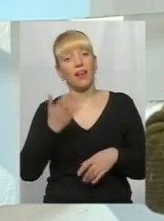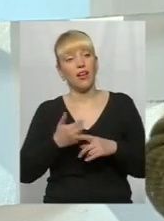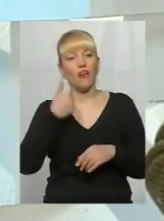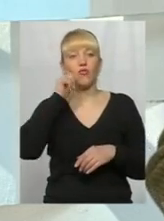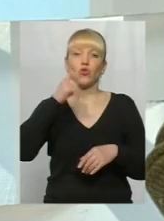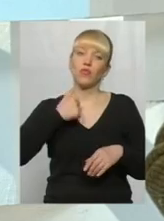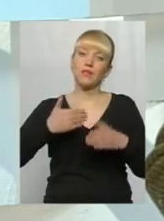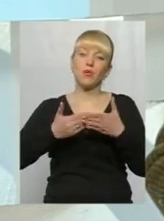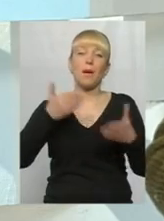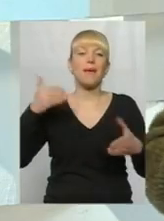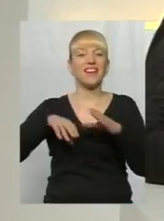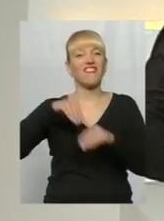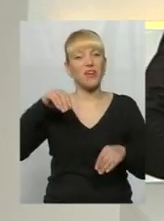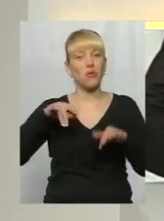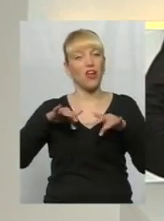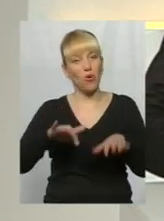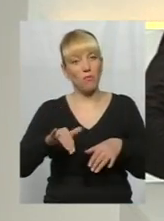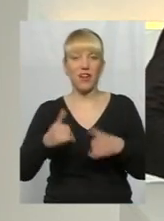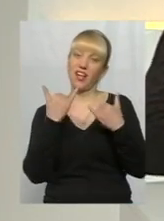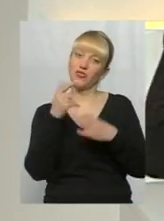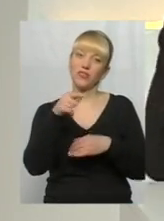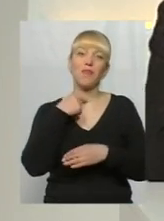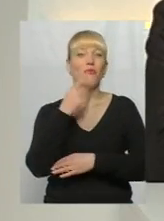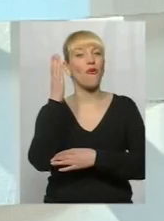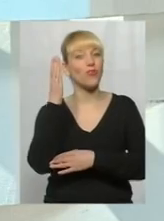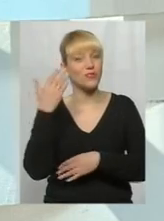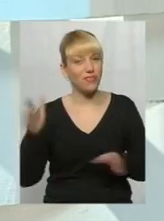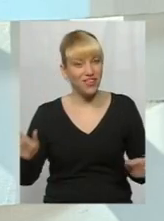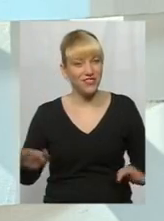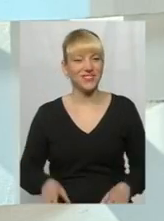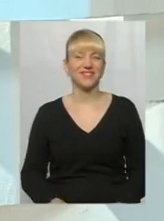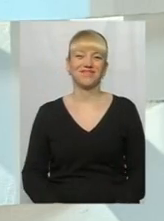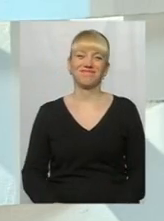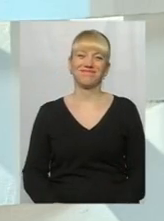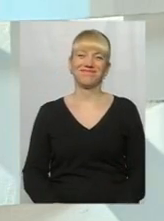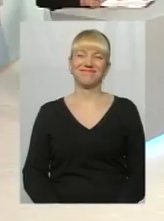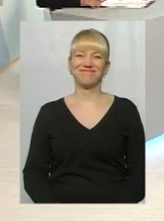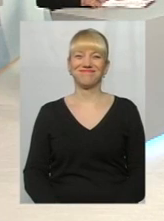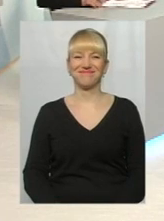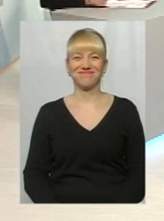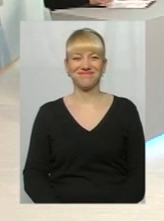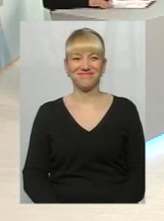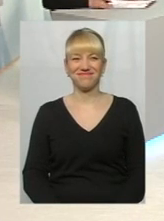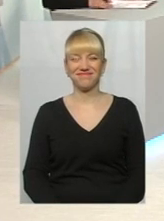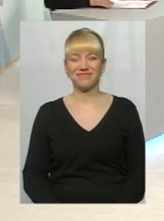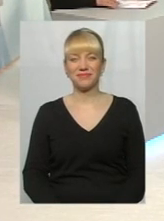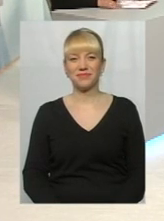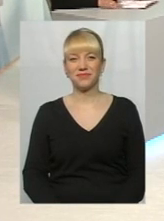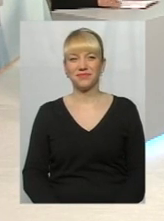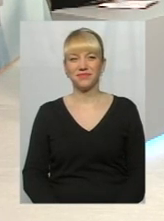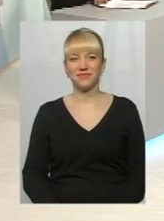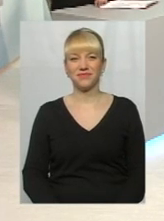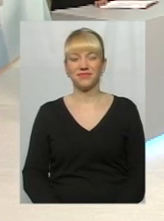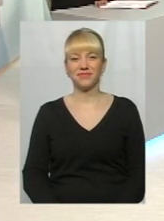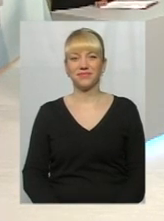в нас була предвиборна кампанія, а сьогодні ти проголосував. Так, Точно, так і ми